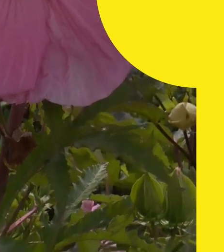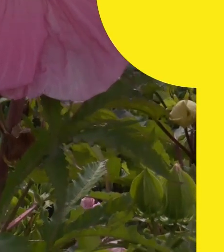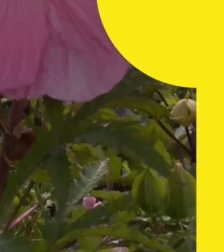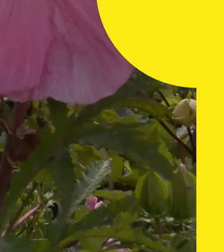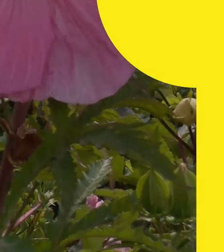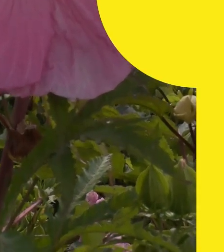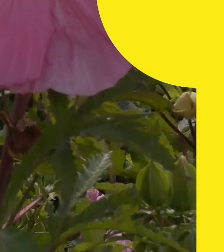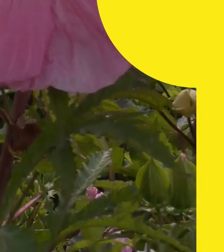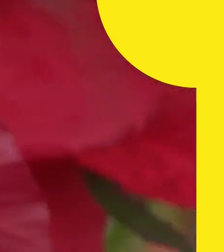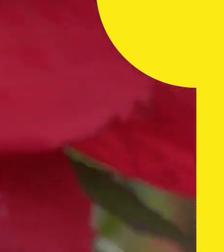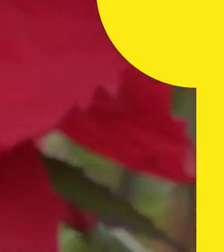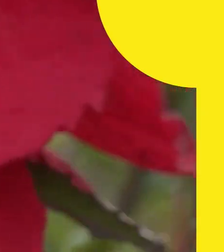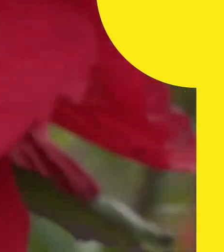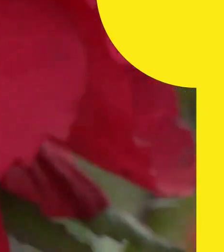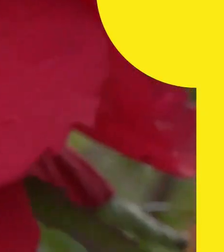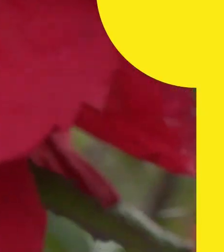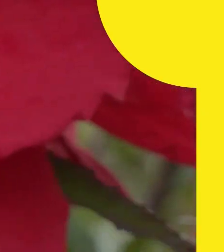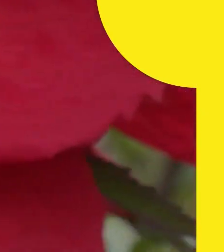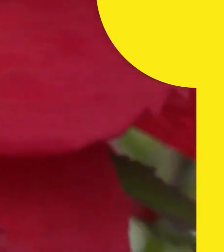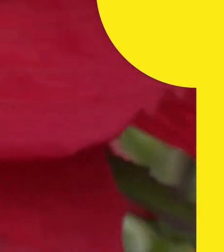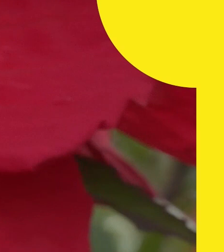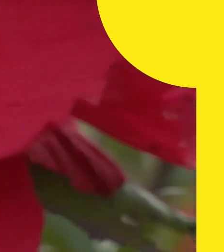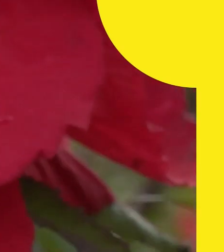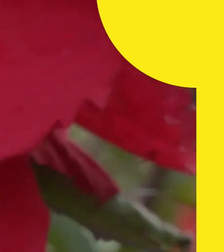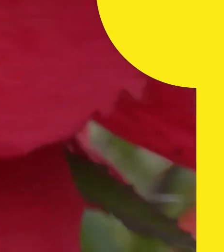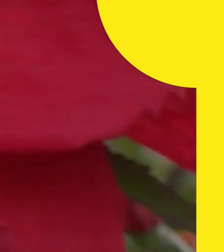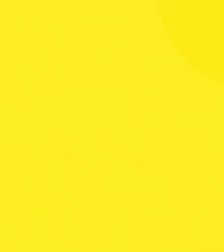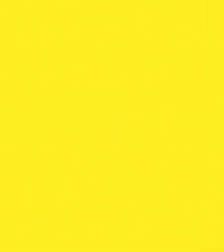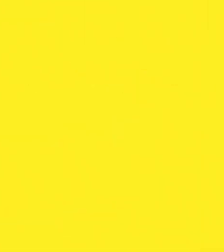-17 градусів тепла. Вдень 25-27.